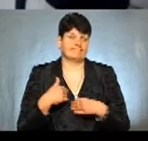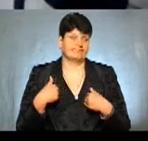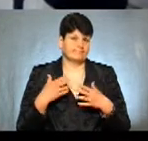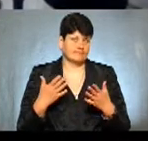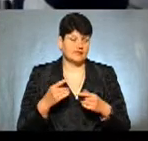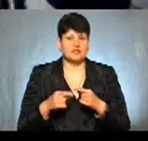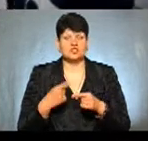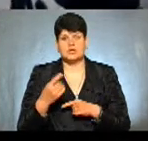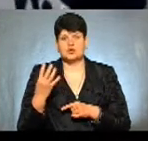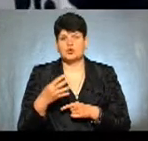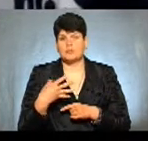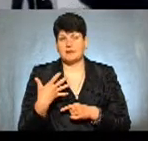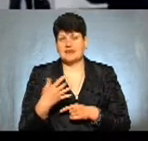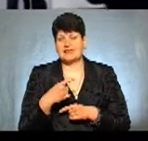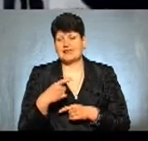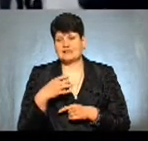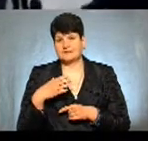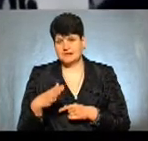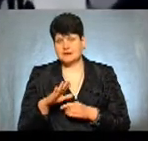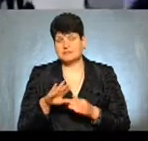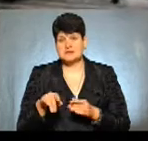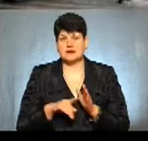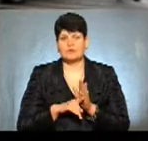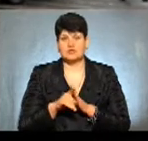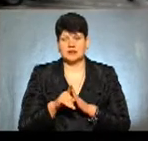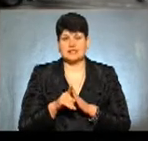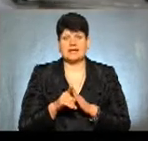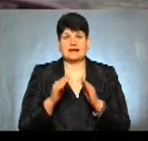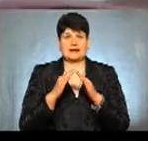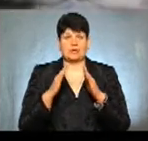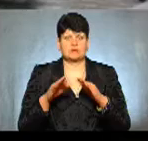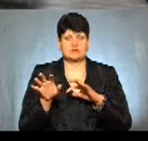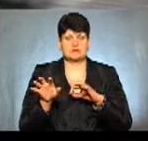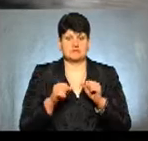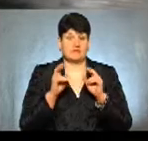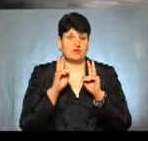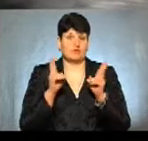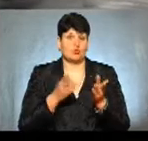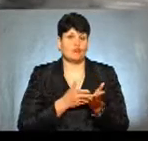Через 45 хвилин після початку демонтажу кіоск вивезли у невідомому напрямку.